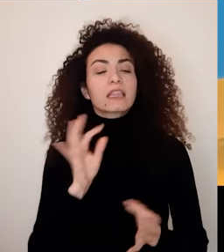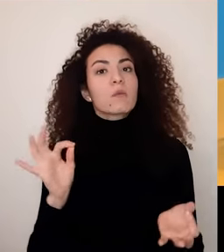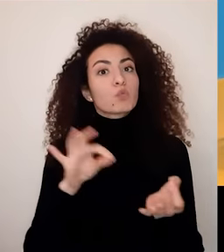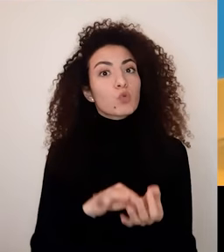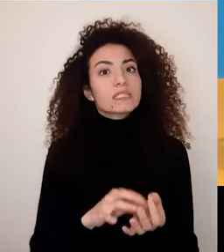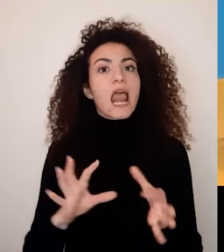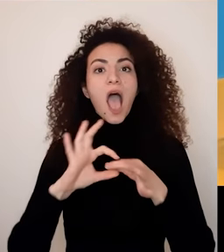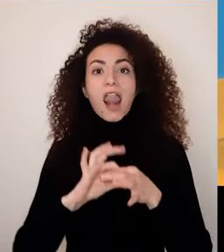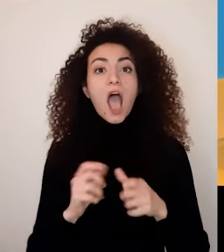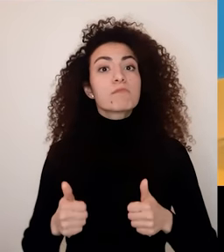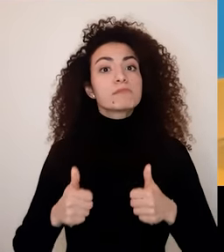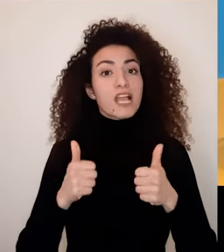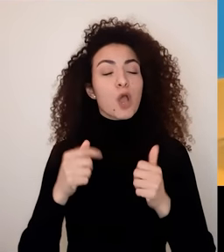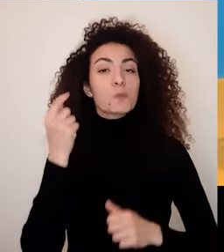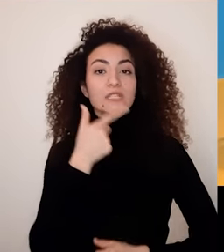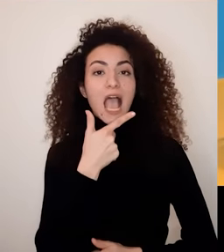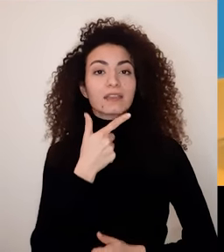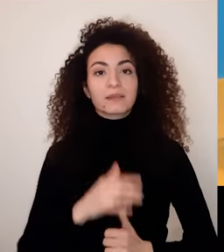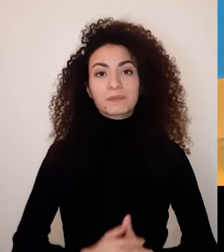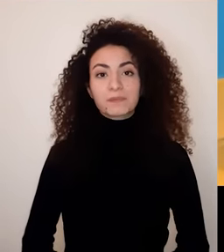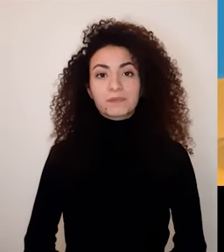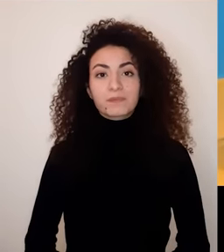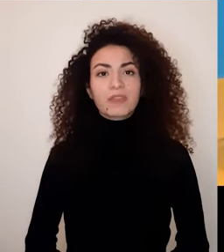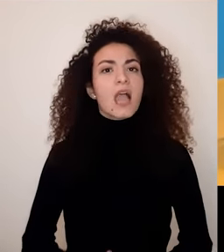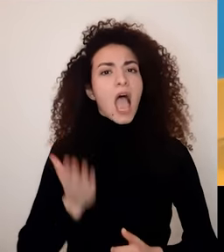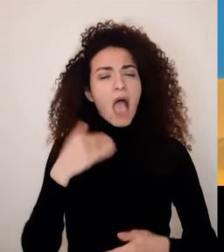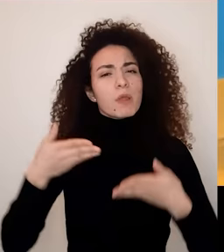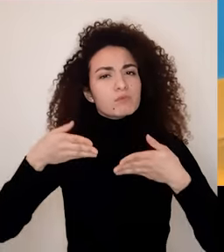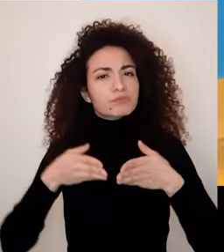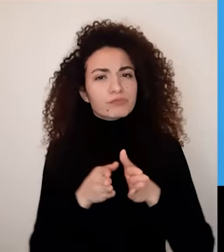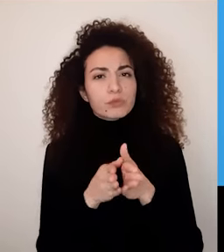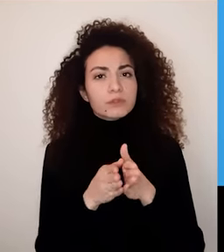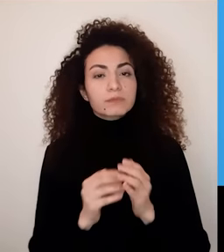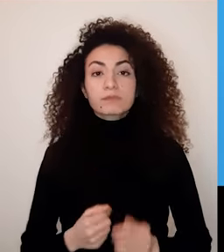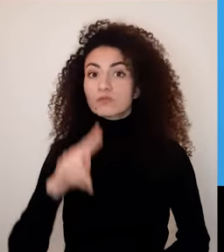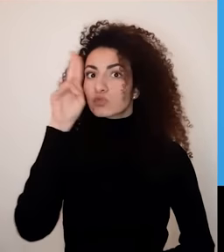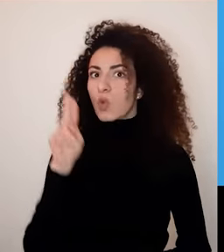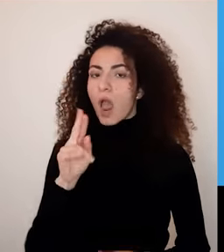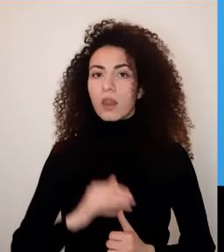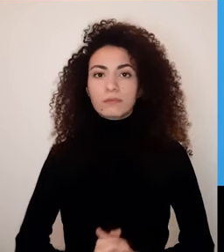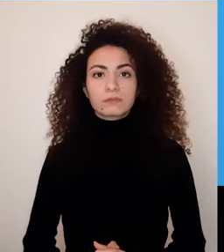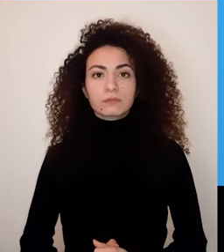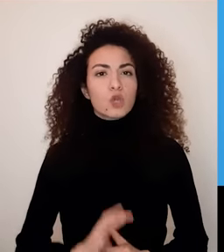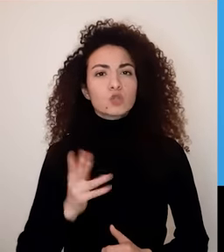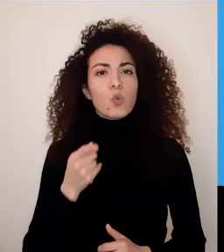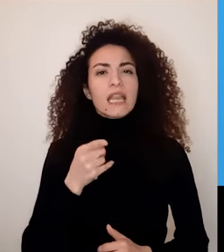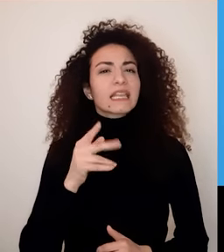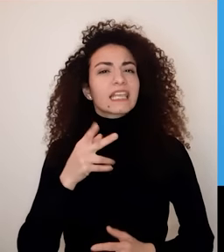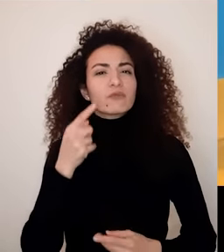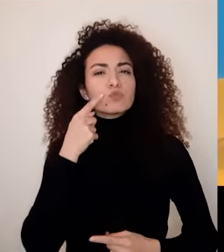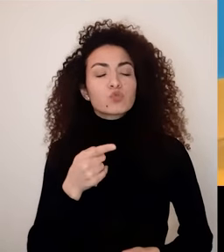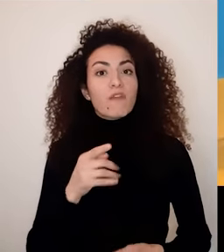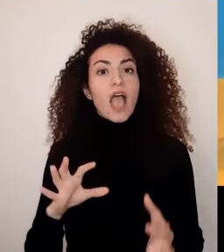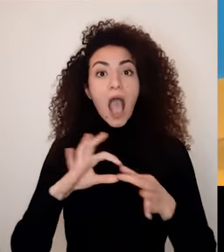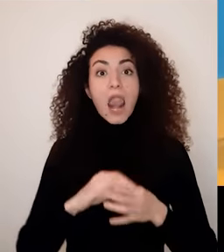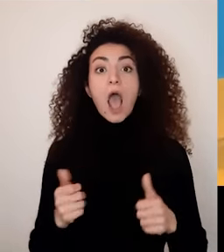بتحقيق رغبة بناء علاقة ناجحة وسعيدة وكيفية تخطيها بس قبل الدخول بموضوعنا بدي أسألك